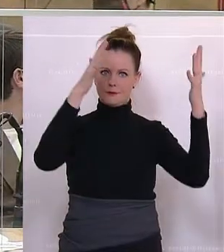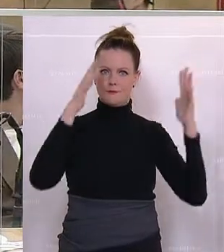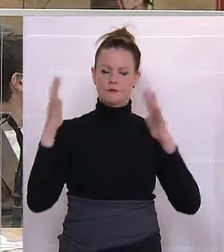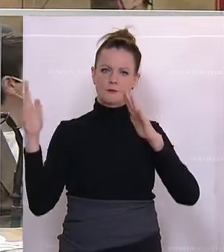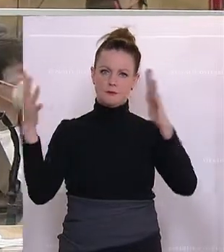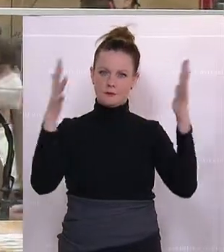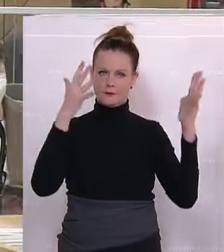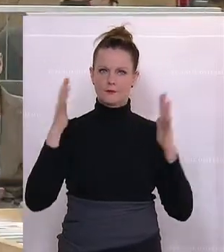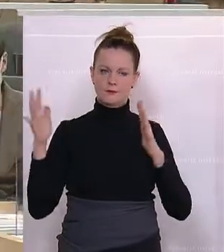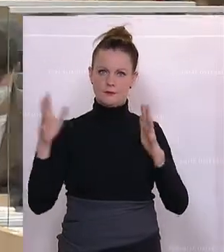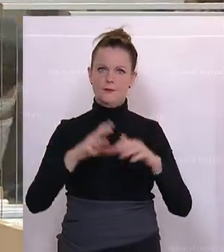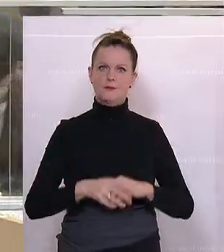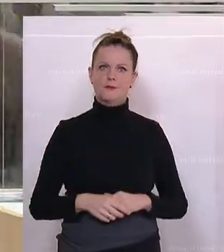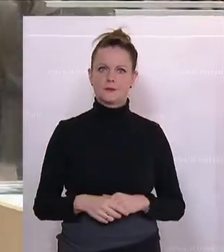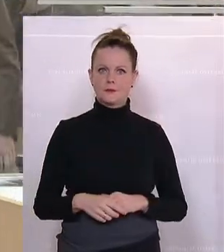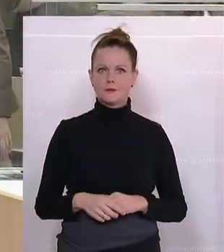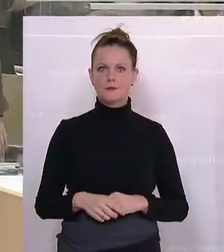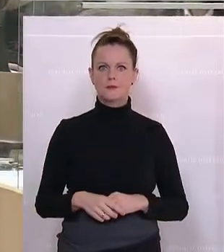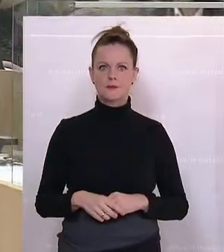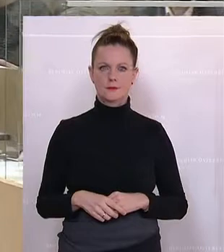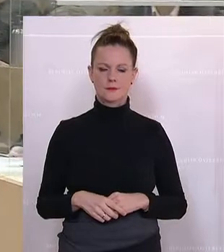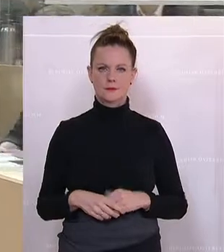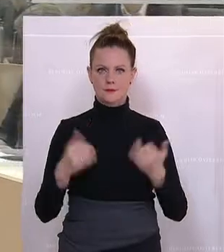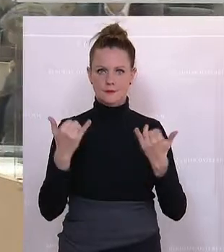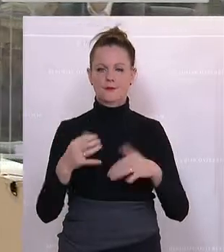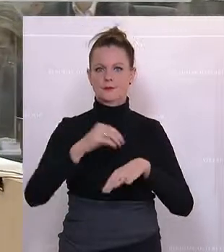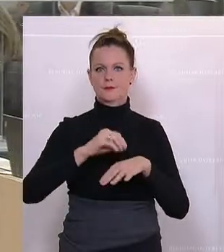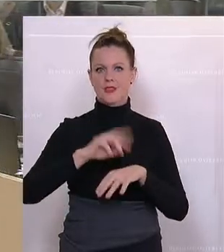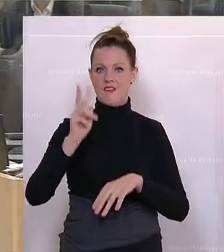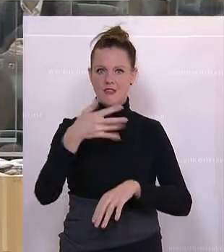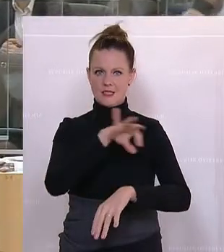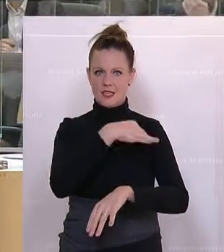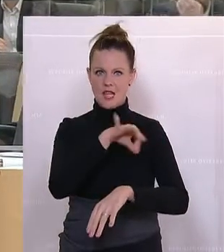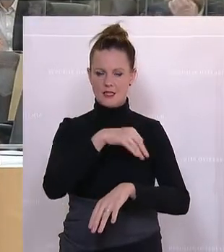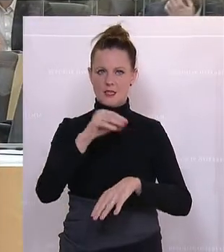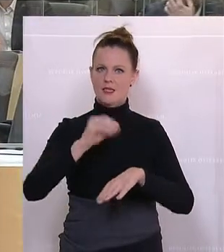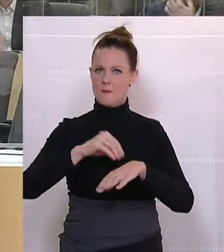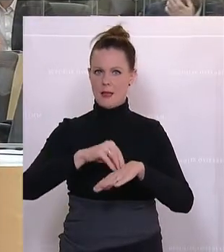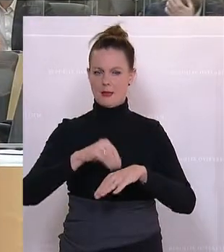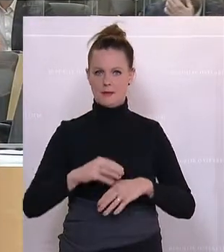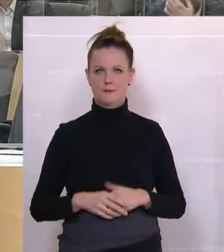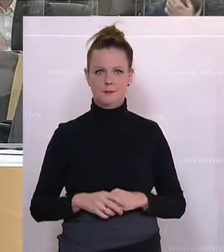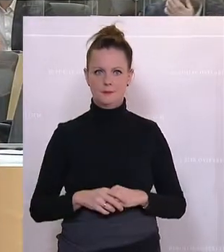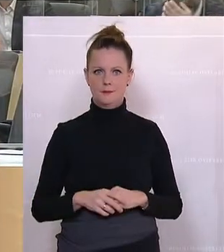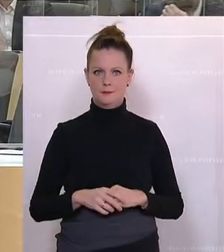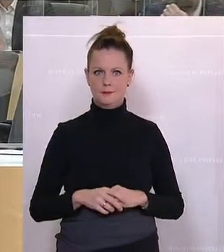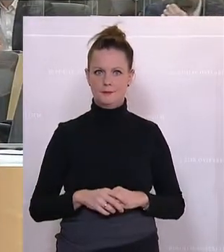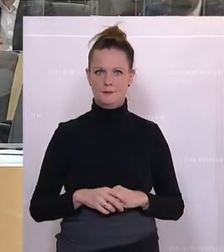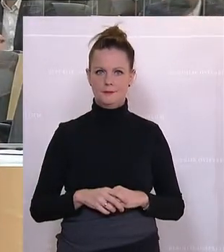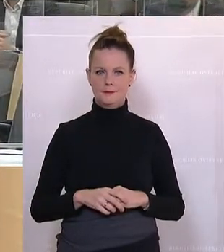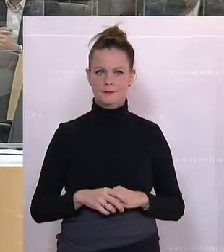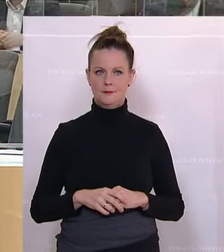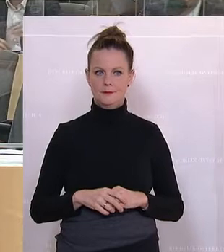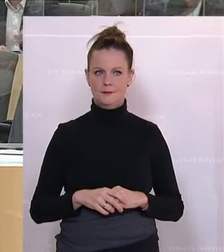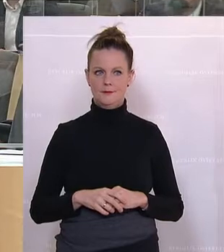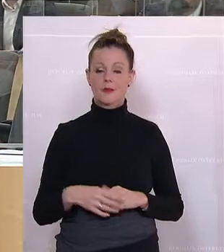Apropos ÖVPler. Der ÖVPler Christoph Zaritz hat sich der Vizekanzler Werner Kogler zu Wort gemeldet. Kommt nicht dran, der Vizekanzler hat sich